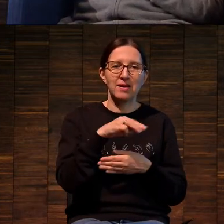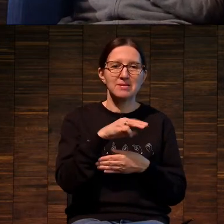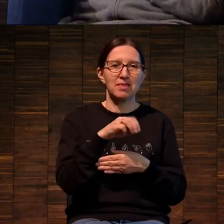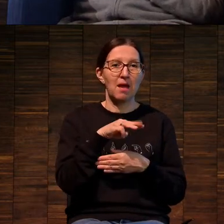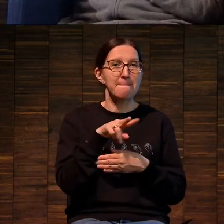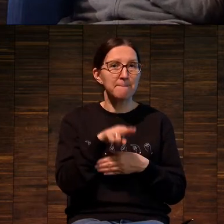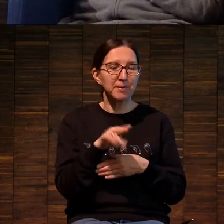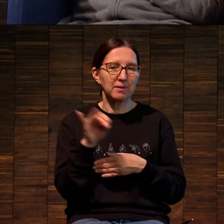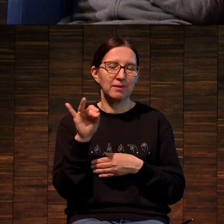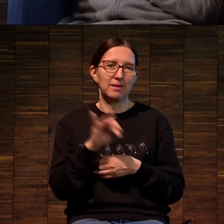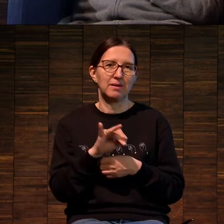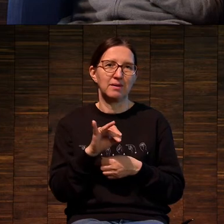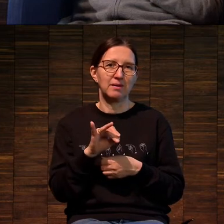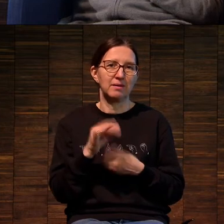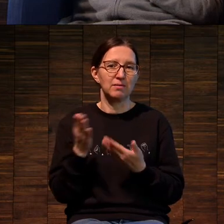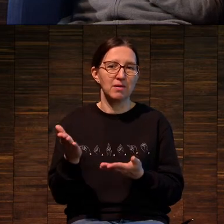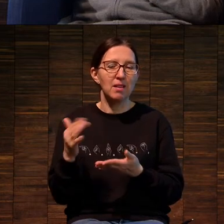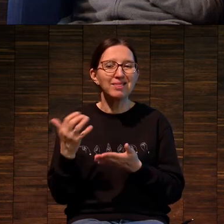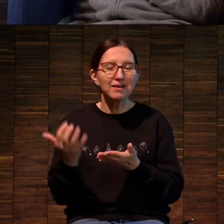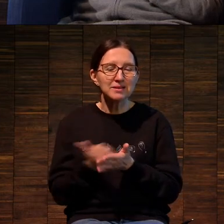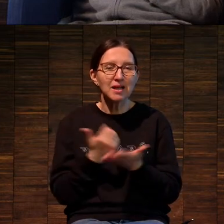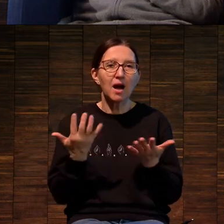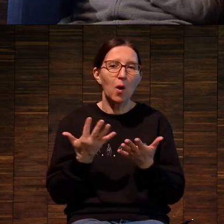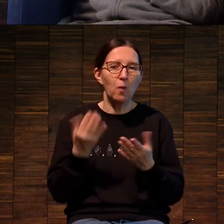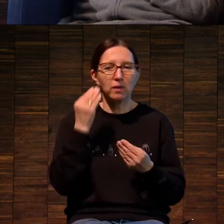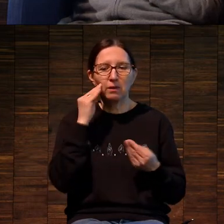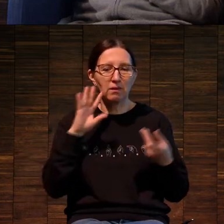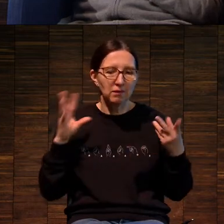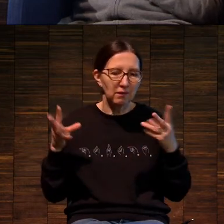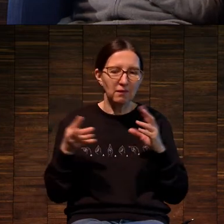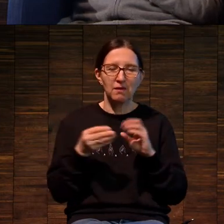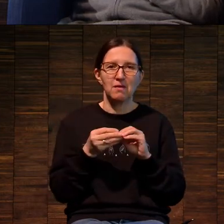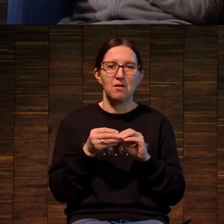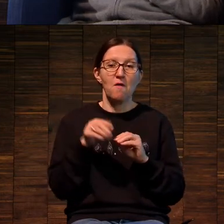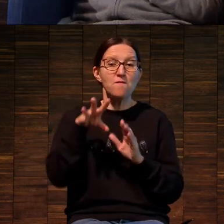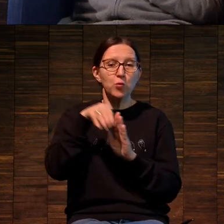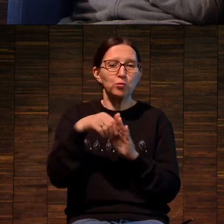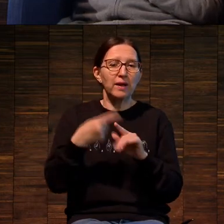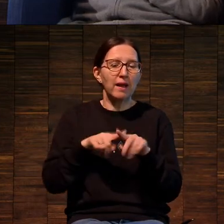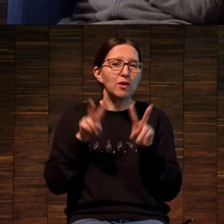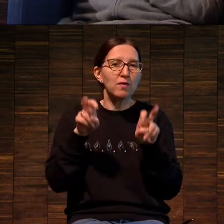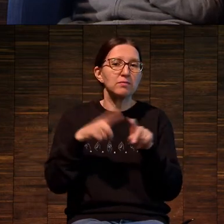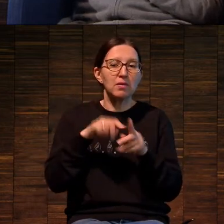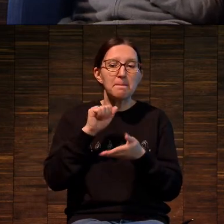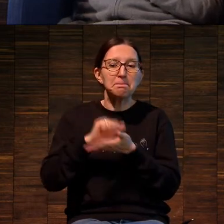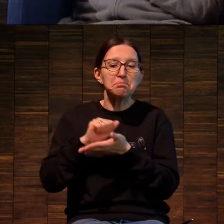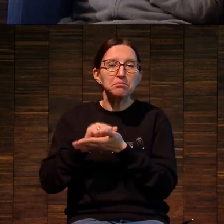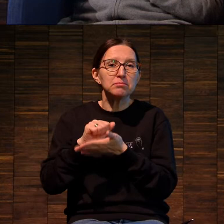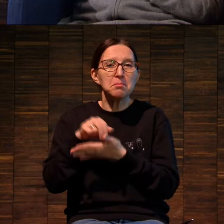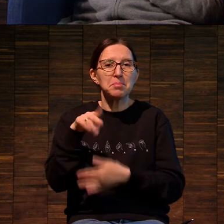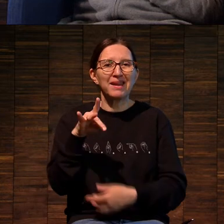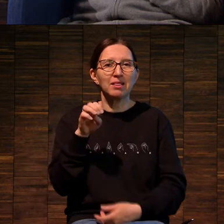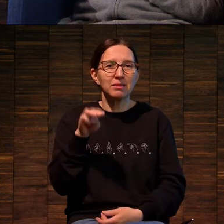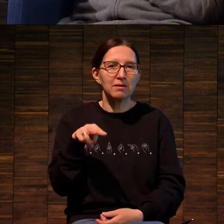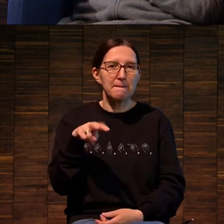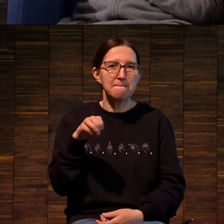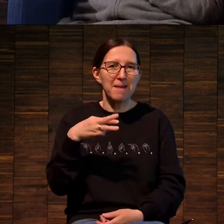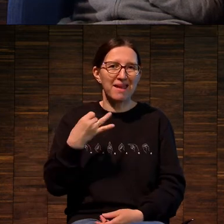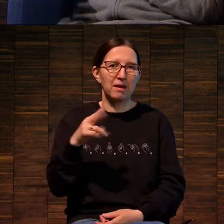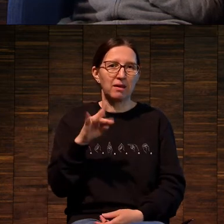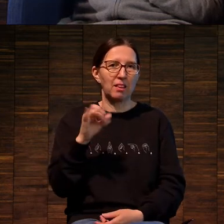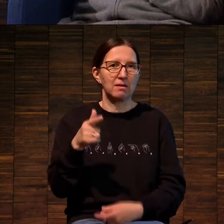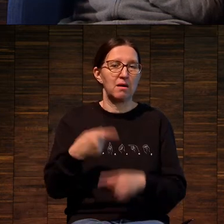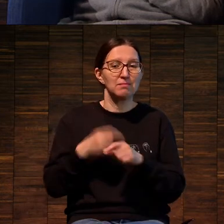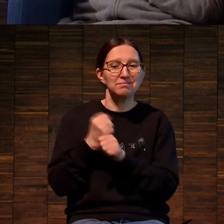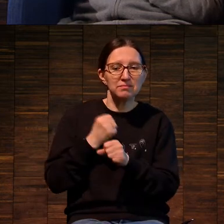найти какое-то уравнение внутри вот этого понятия printmaking, которое не только